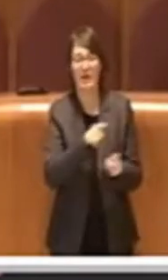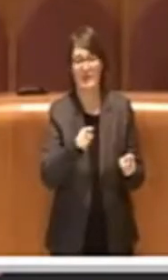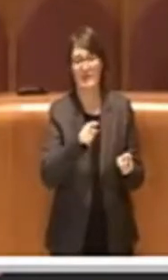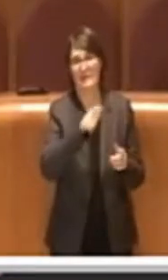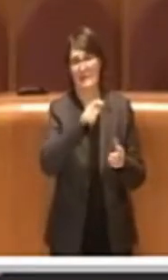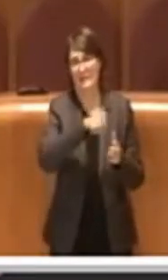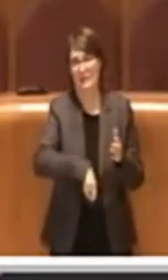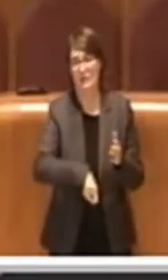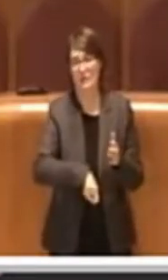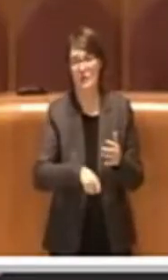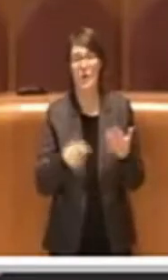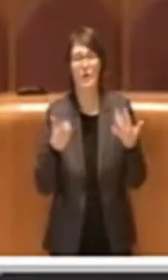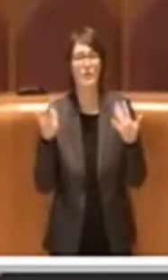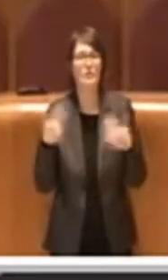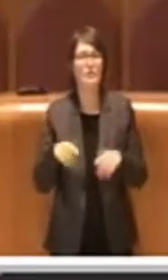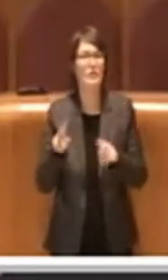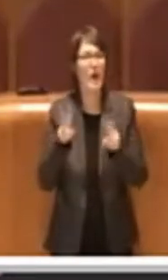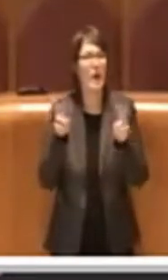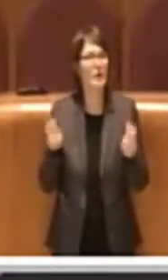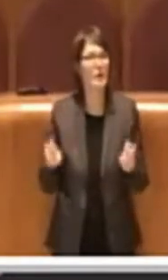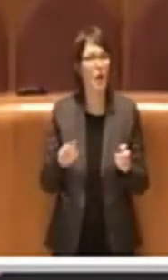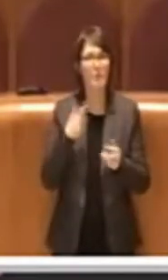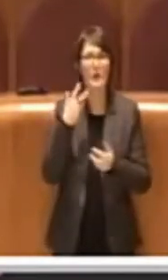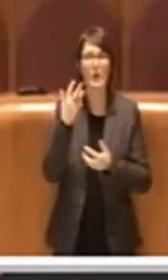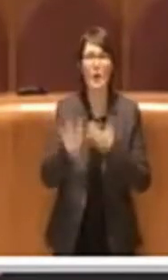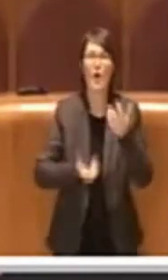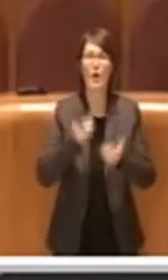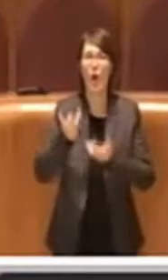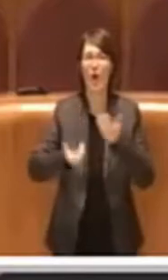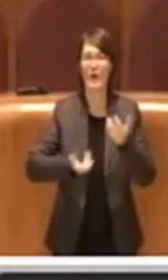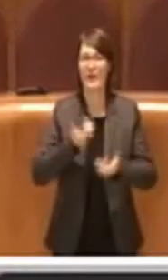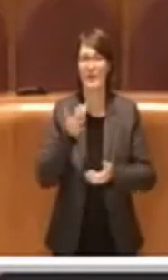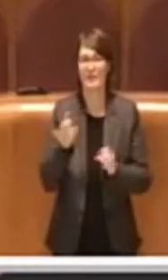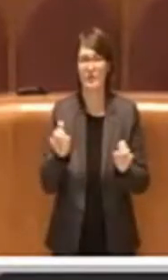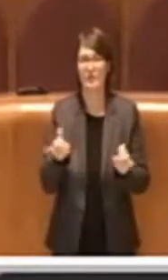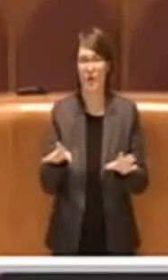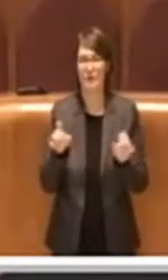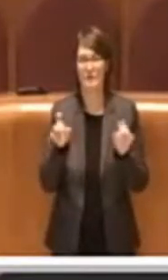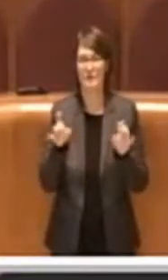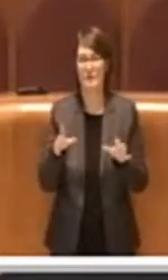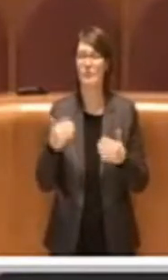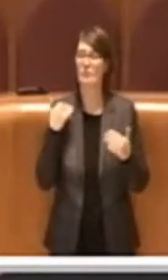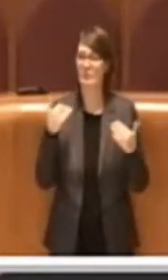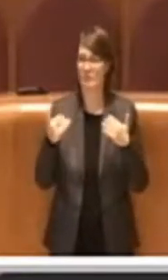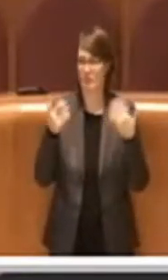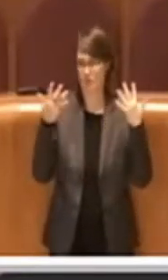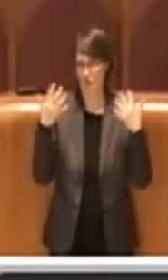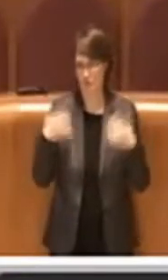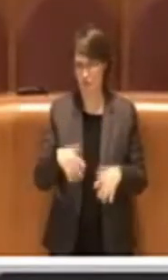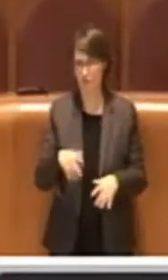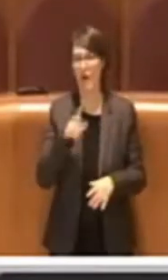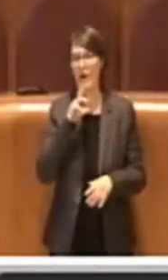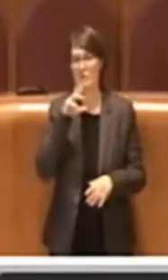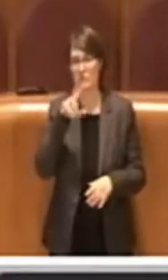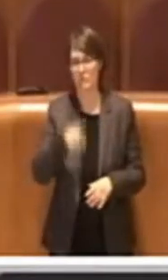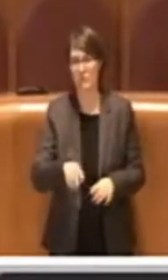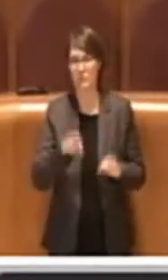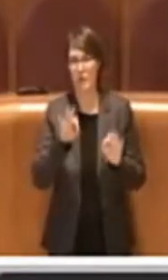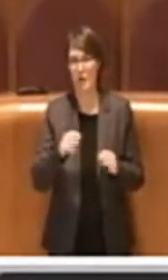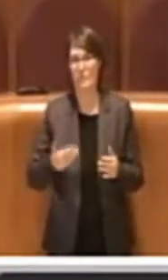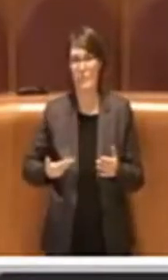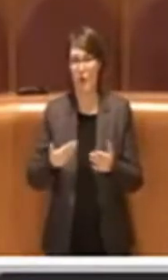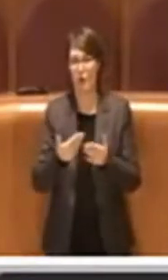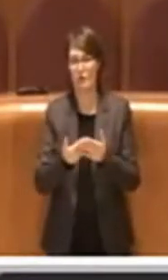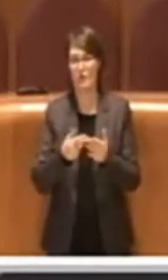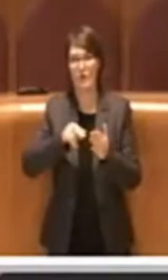'assemblea si è già espressa su una mozione sempre a mia prima firma e con la possibilità